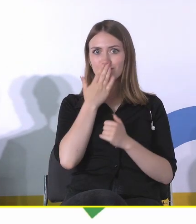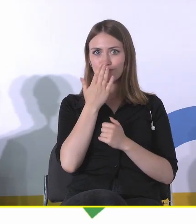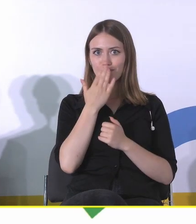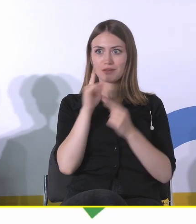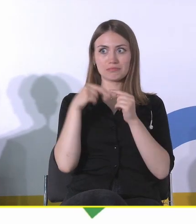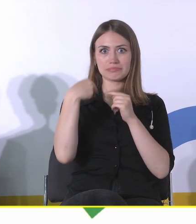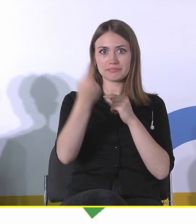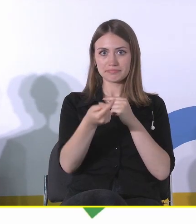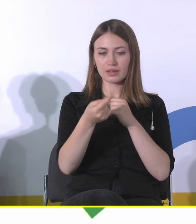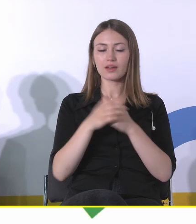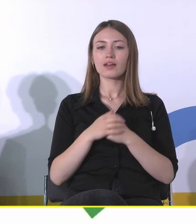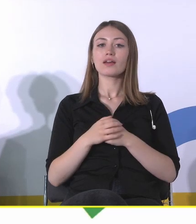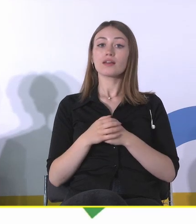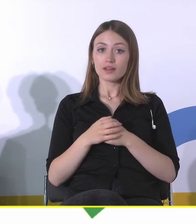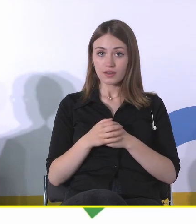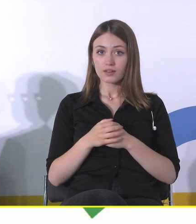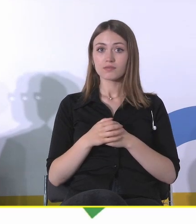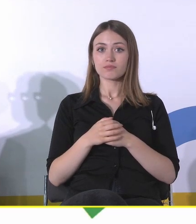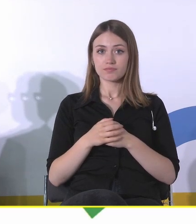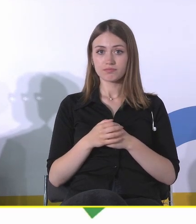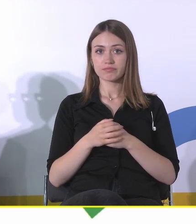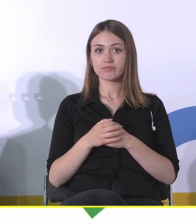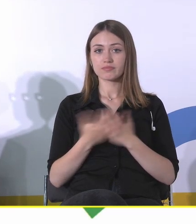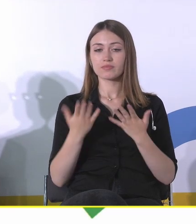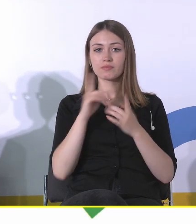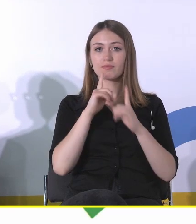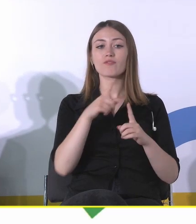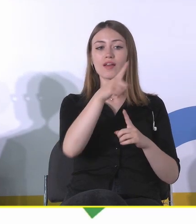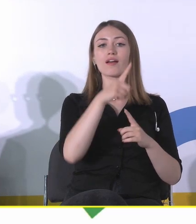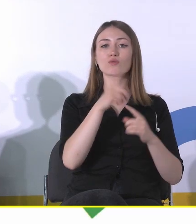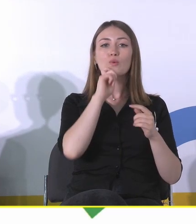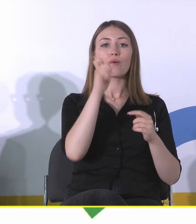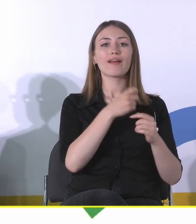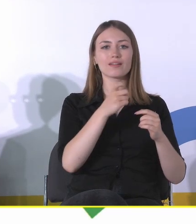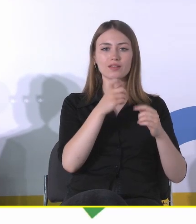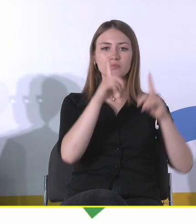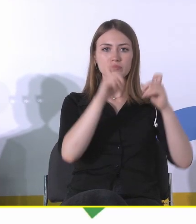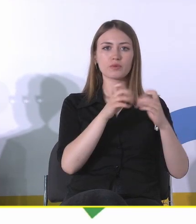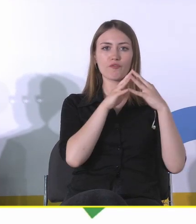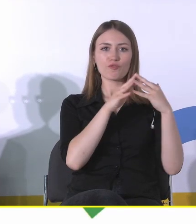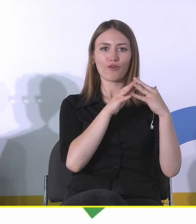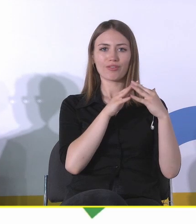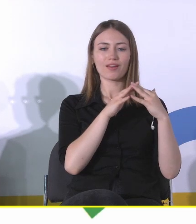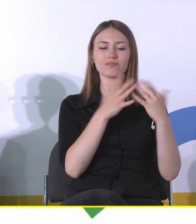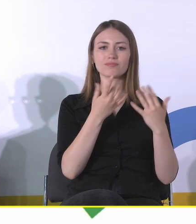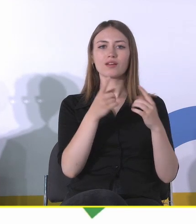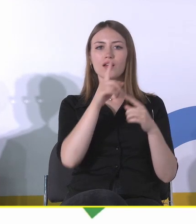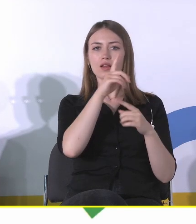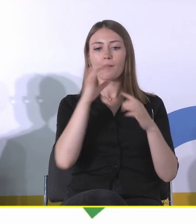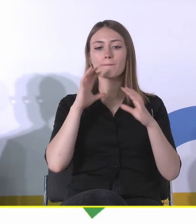I tylko o tyle mogę Państwu powiedzieć, że od momentu wybuchu wojny w Ukrainie to polscy konserwatorzy miejscy